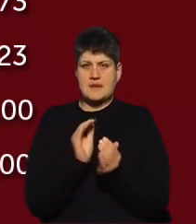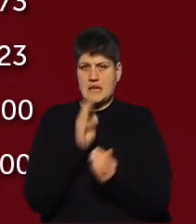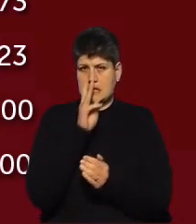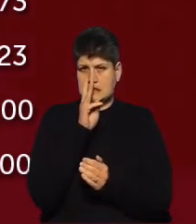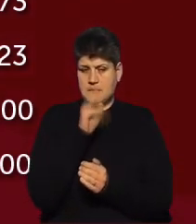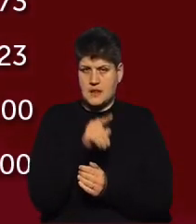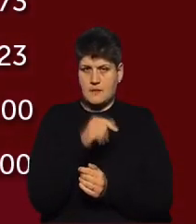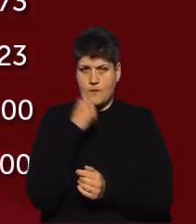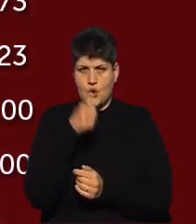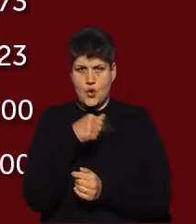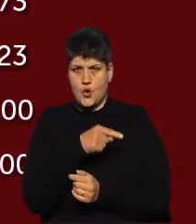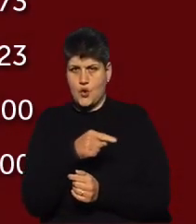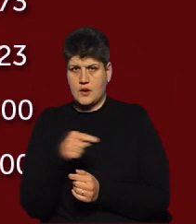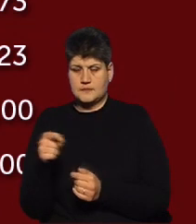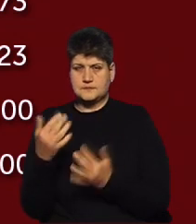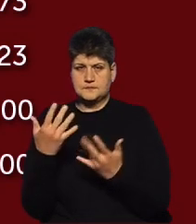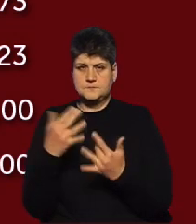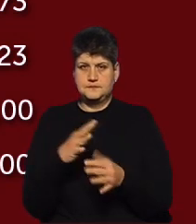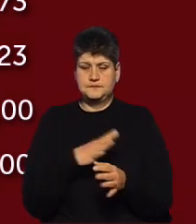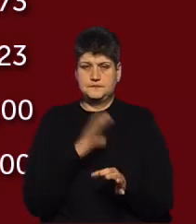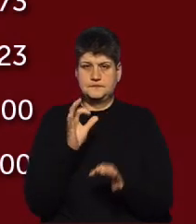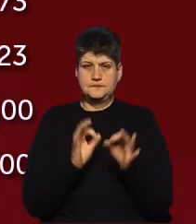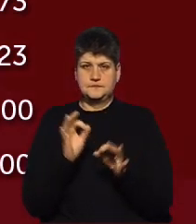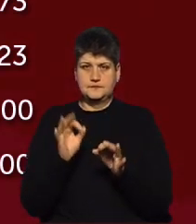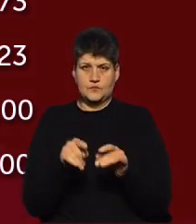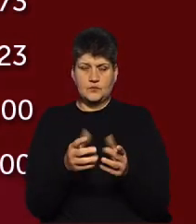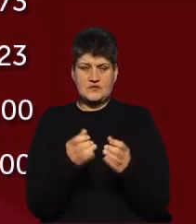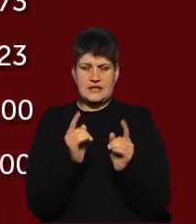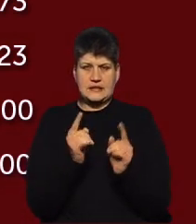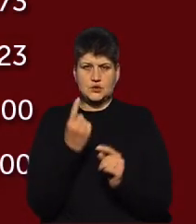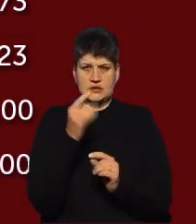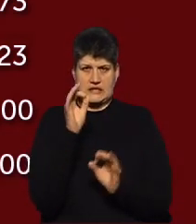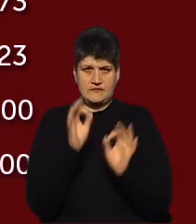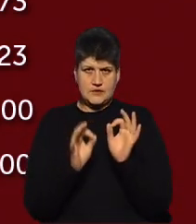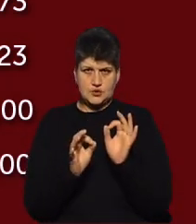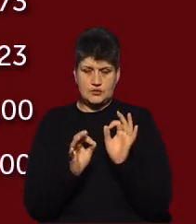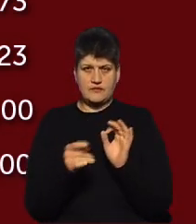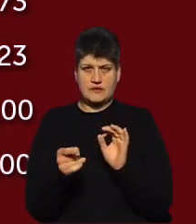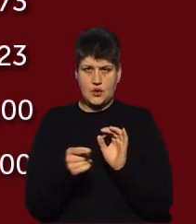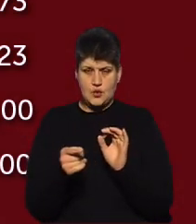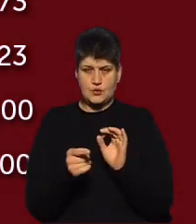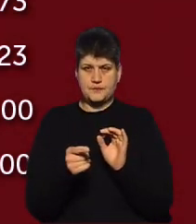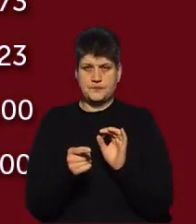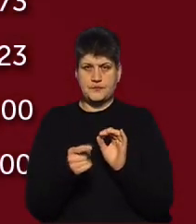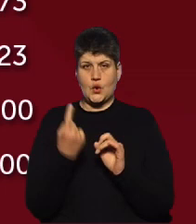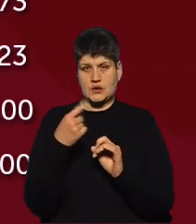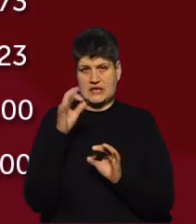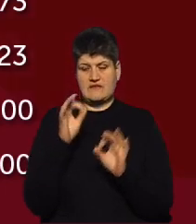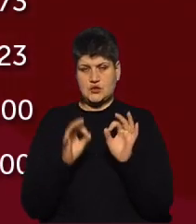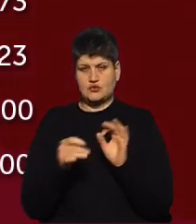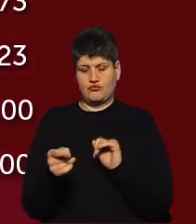роках і скільки становив відсоток. Але тут ми взяли лише один відсоток, так як по Тернополю. Тернополю один відсоток – це